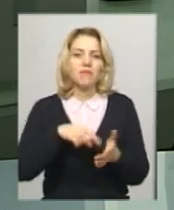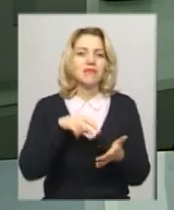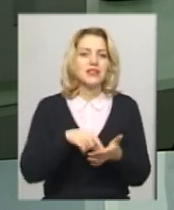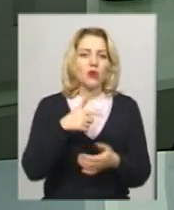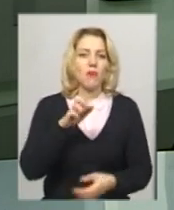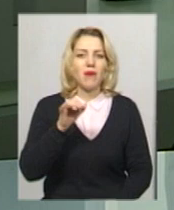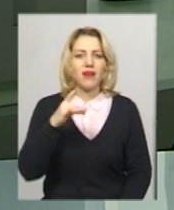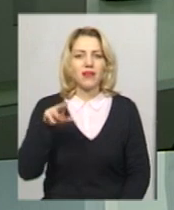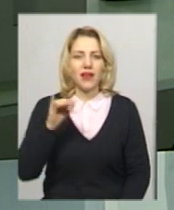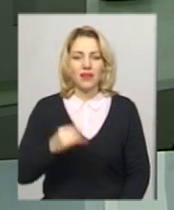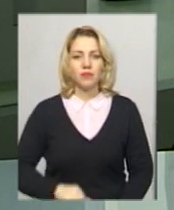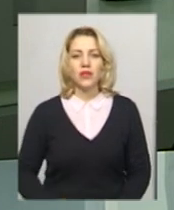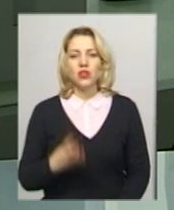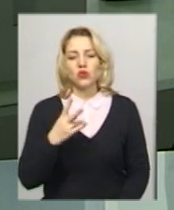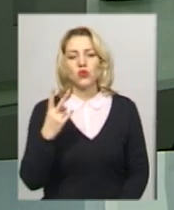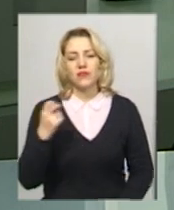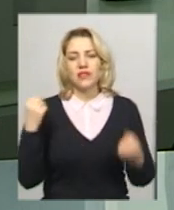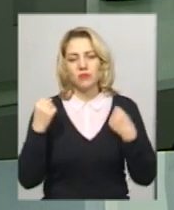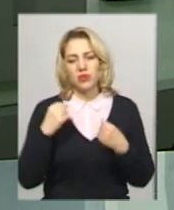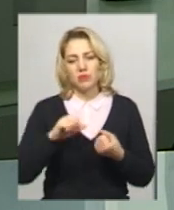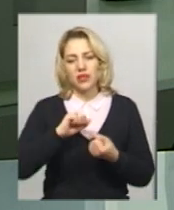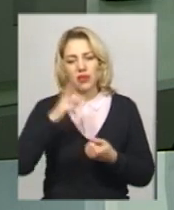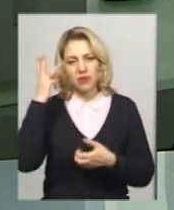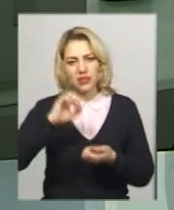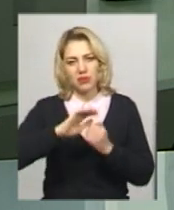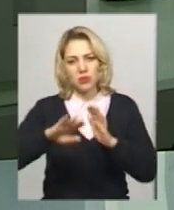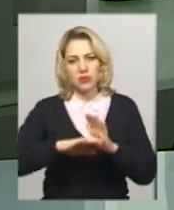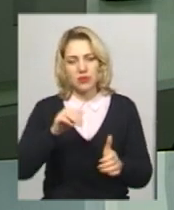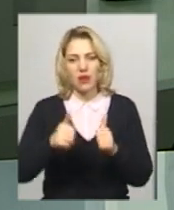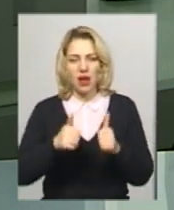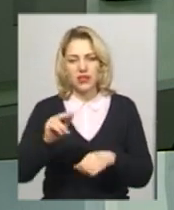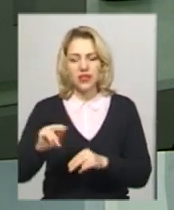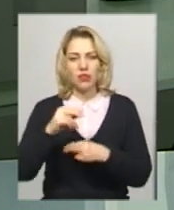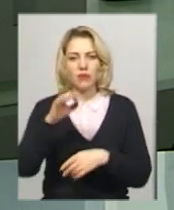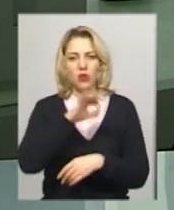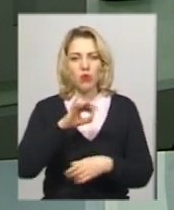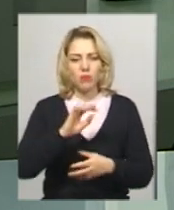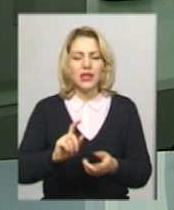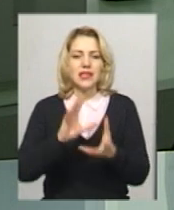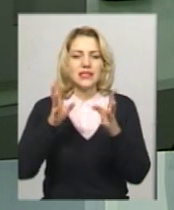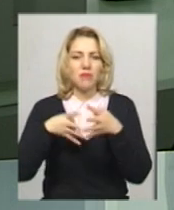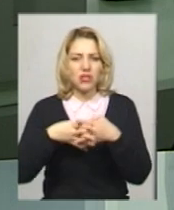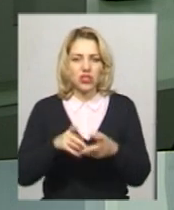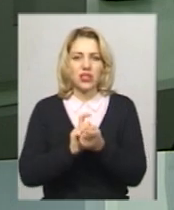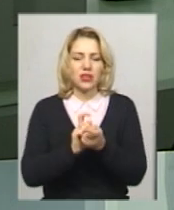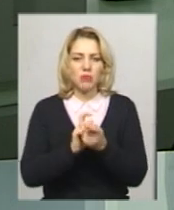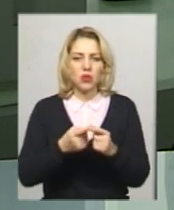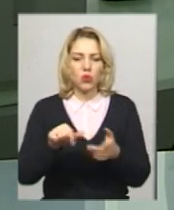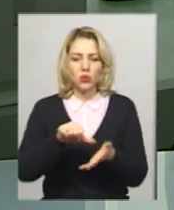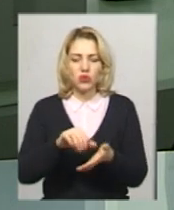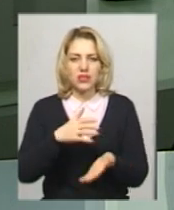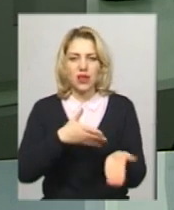42 спортсмени з Хмельницького та Кам'янця-Подільського змагалися на чемпіонаті області зі змішаних єдиноборств. До участі